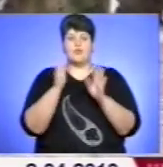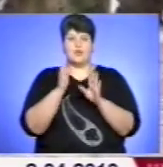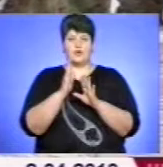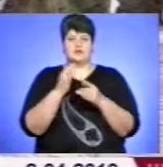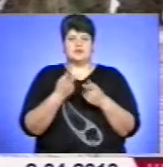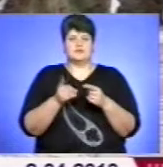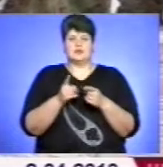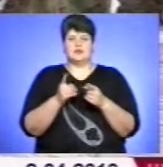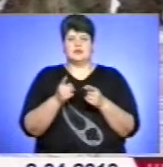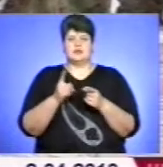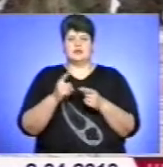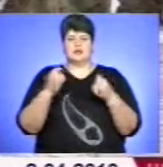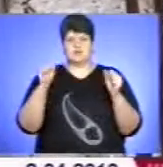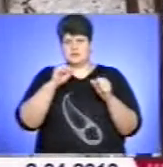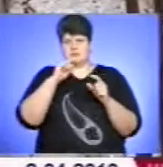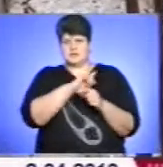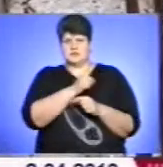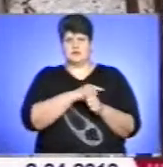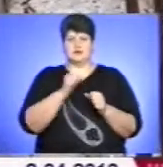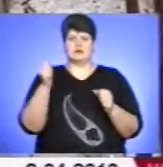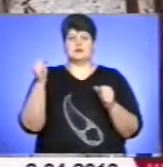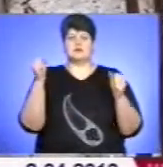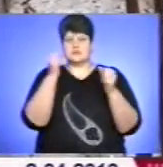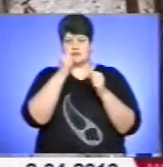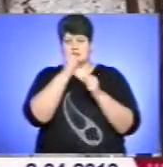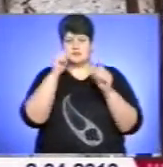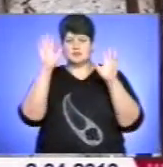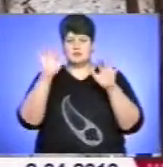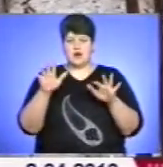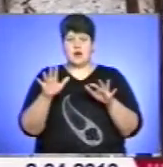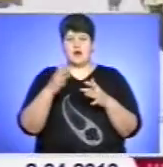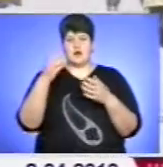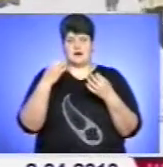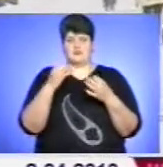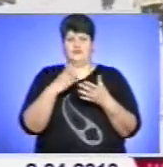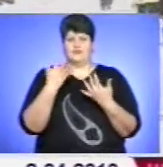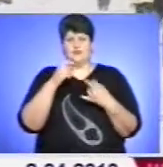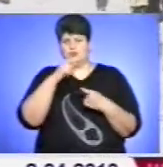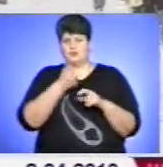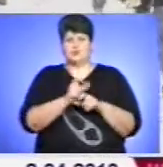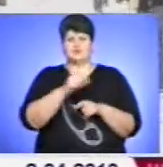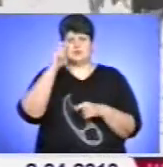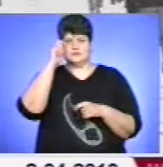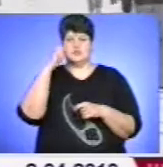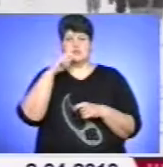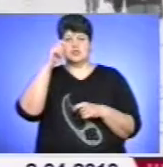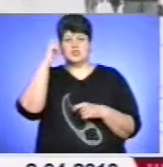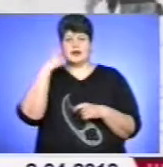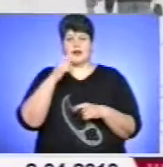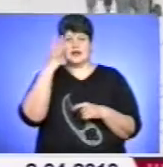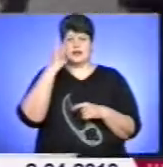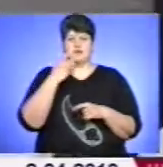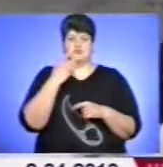нечіткими. Сувора сніжна зима і спекотне літо – вже не рідкість, а норма. Деякі вчені пояснюють ці явища